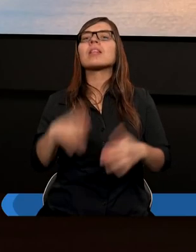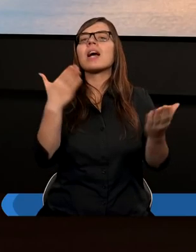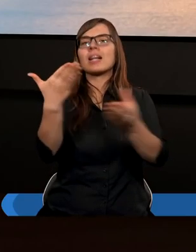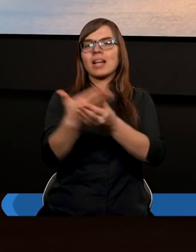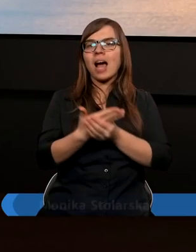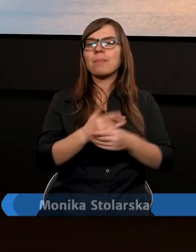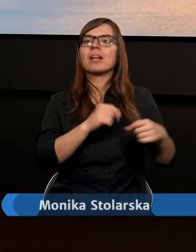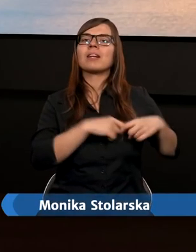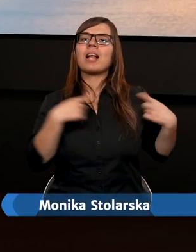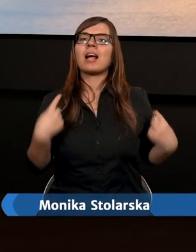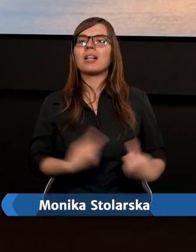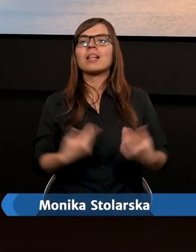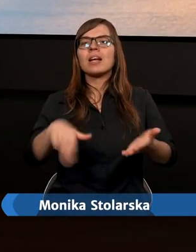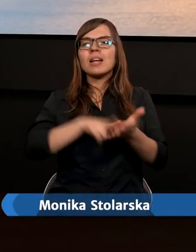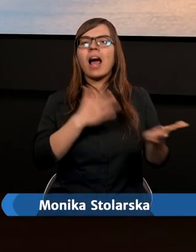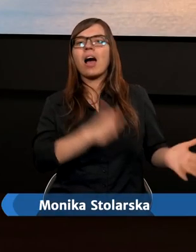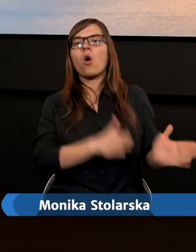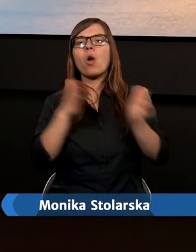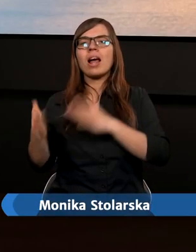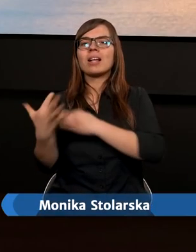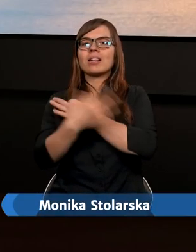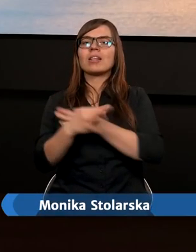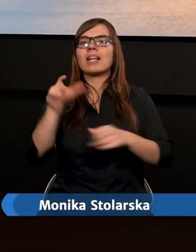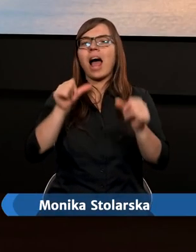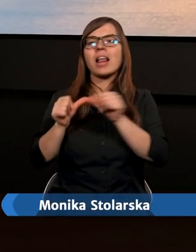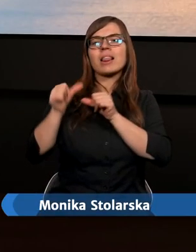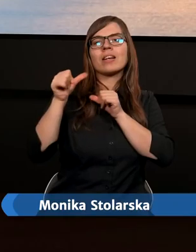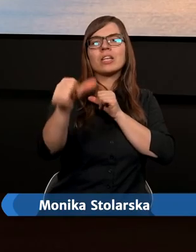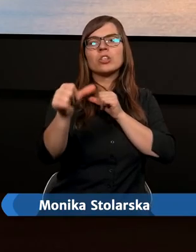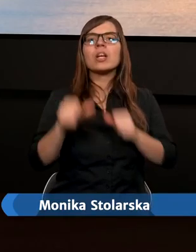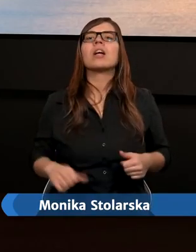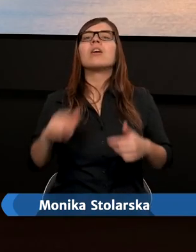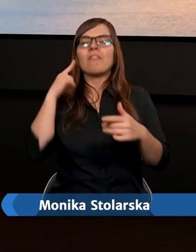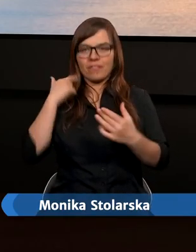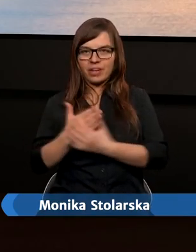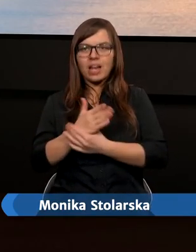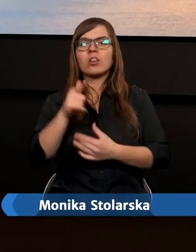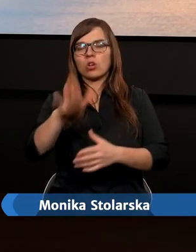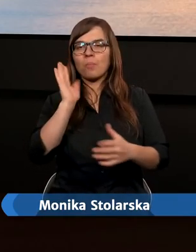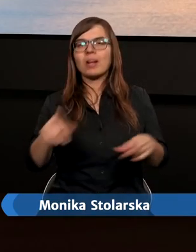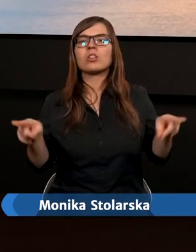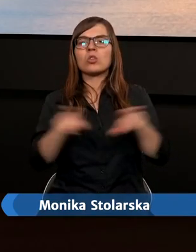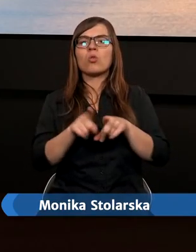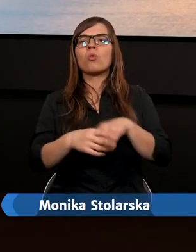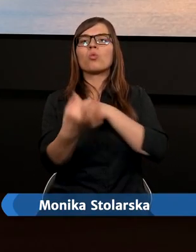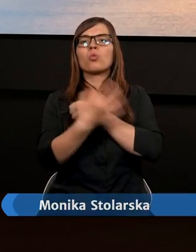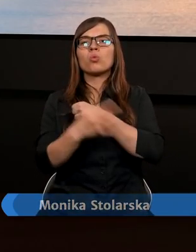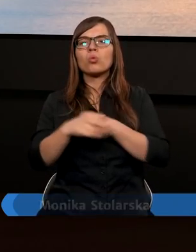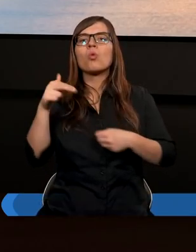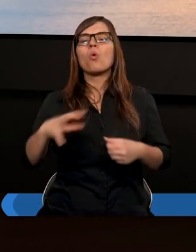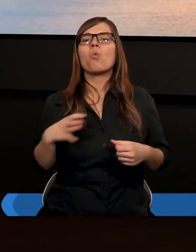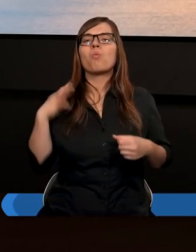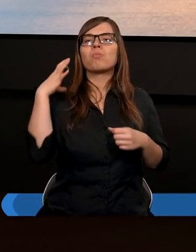Zapraszam serdecznie na kolejne studium za tydzień. Wierzę, że będzie to również studium, które